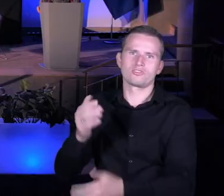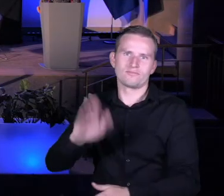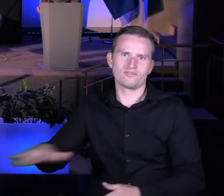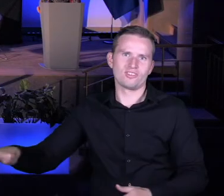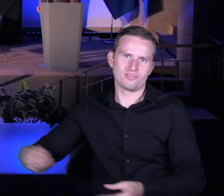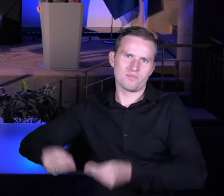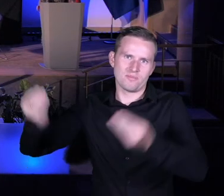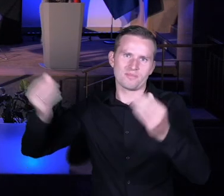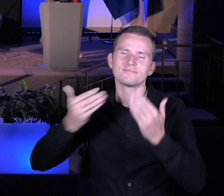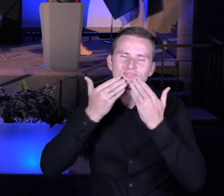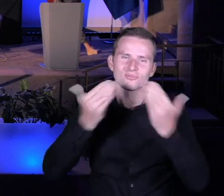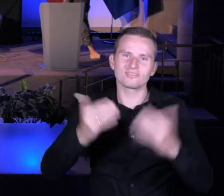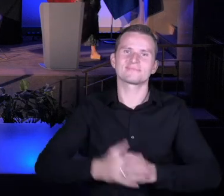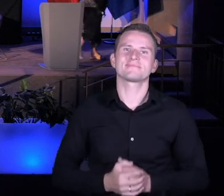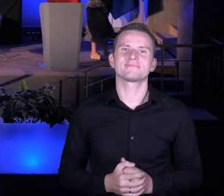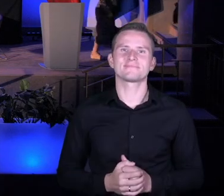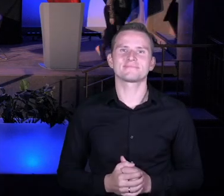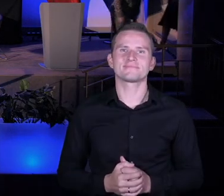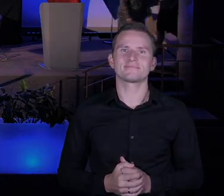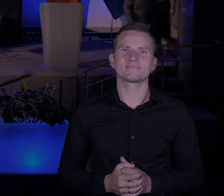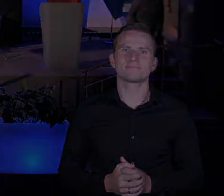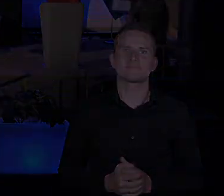bardzo. Oklaski